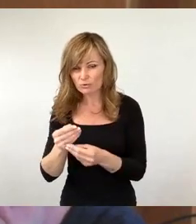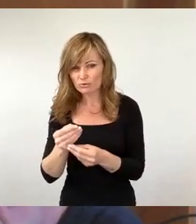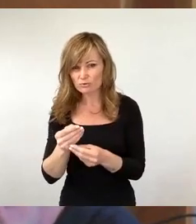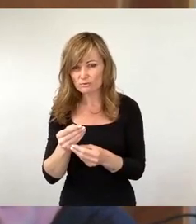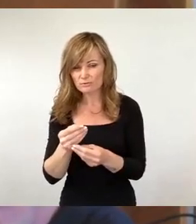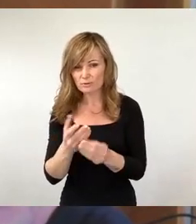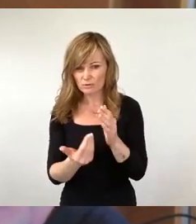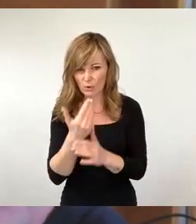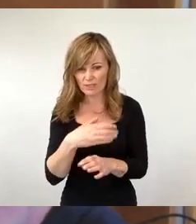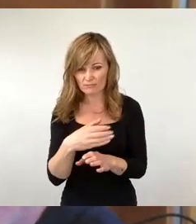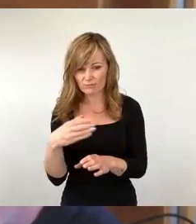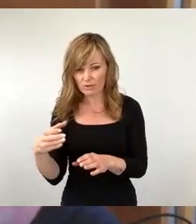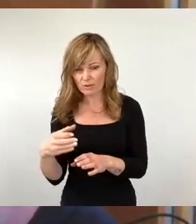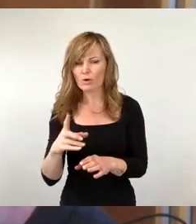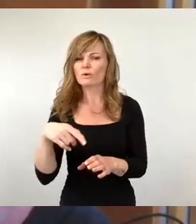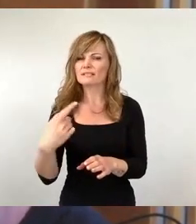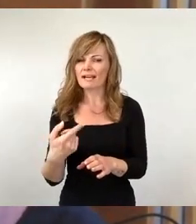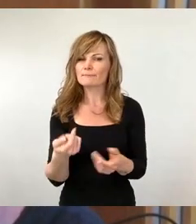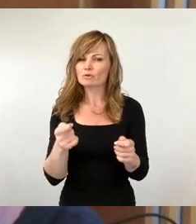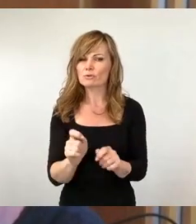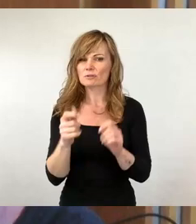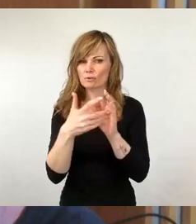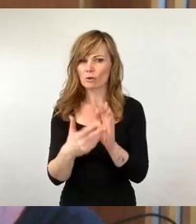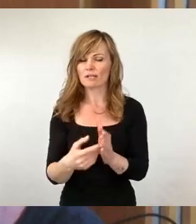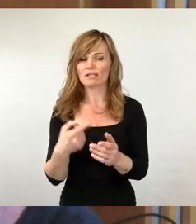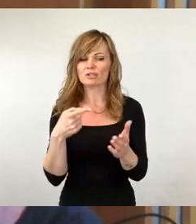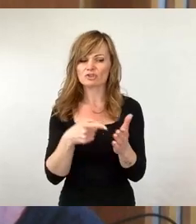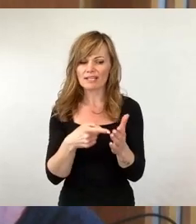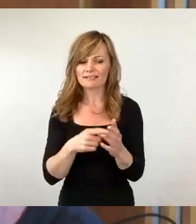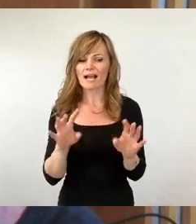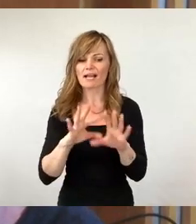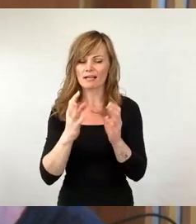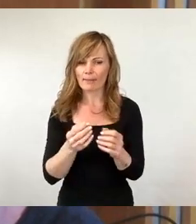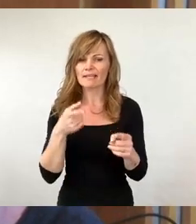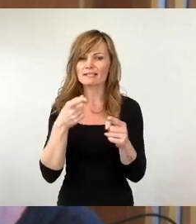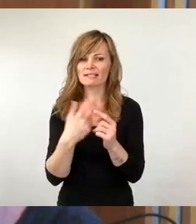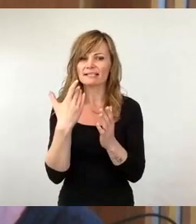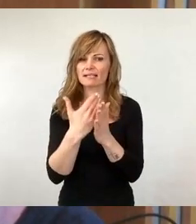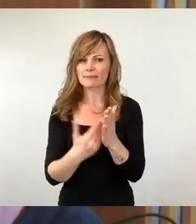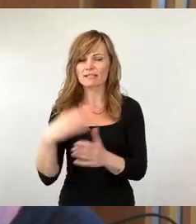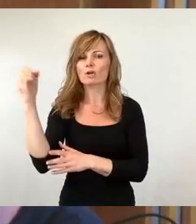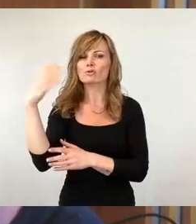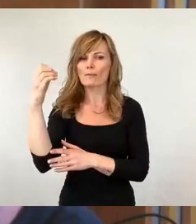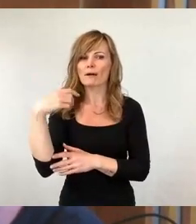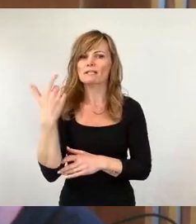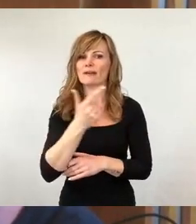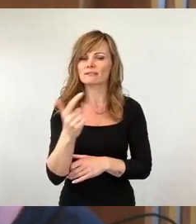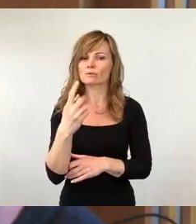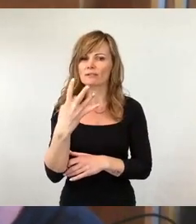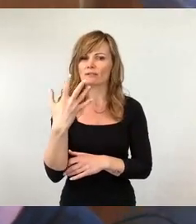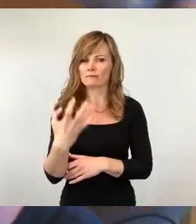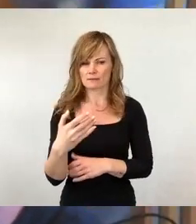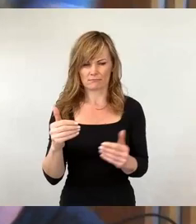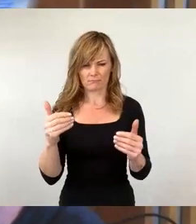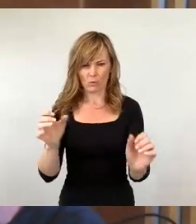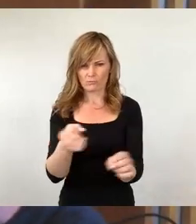Beschlusskontrolle das Wort allgemeiner Zieltermin Sommer 2024, das ist jetzt wohl nicht mehr zu erreichen, da sind dann 60